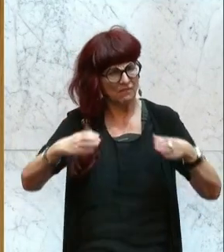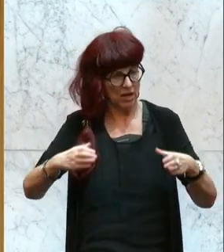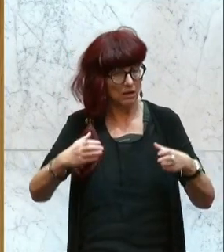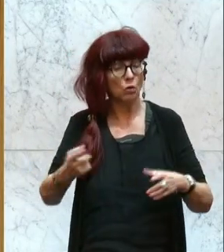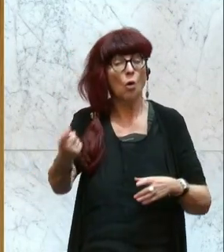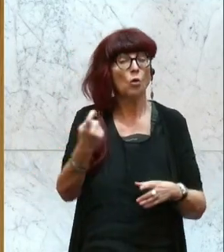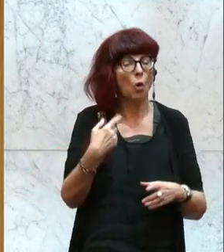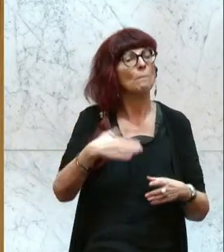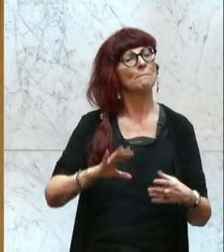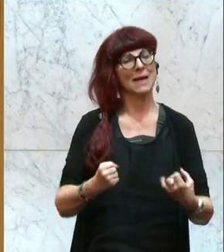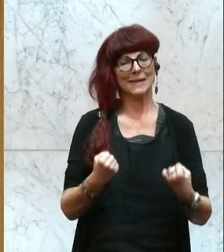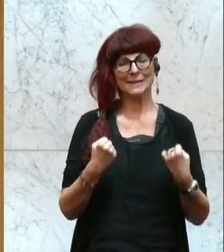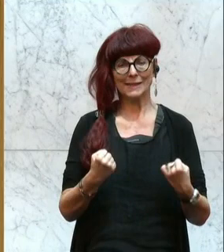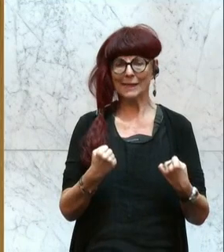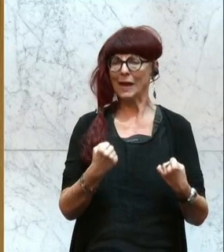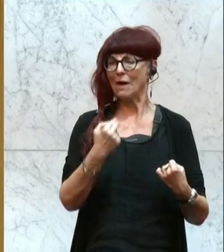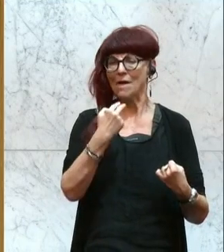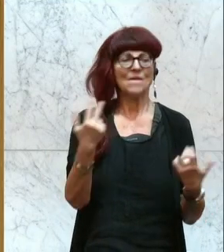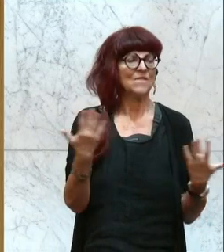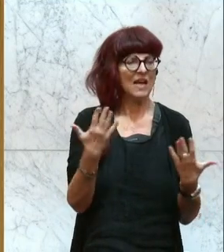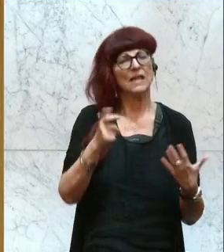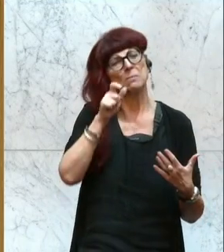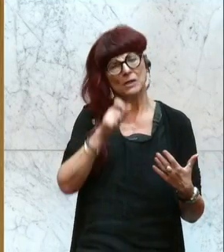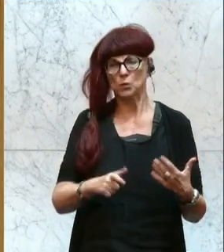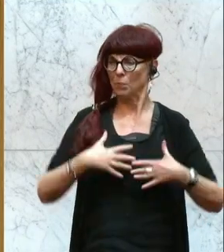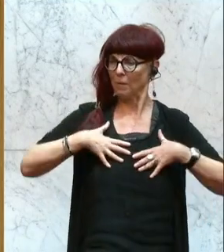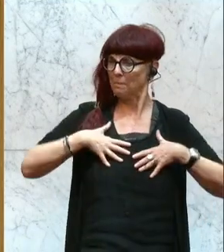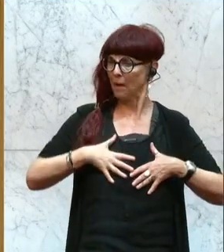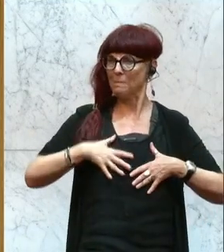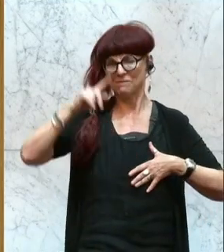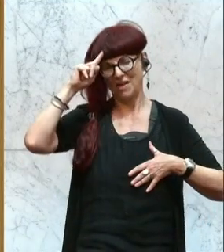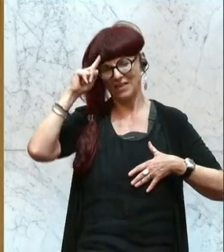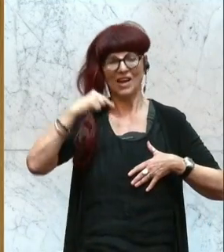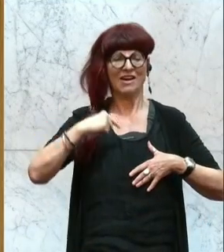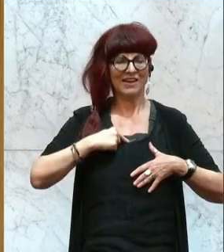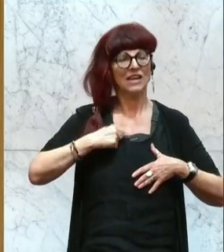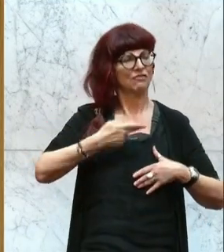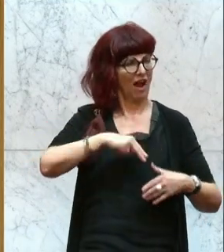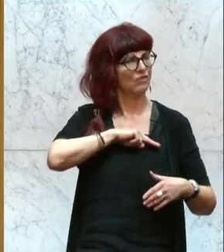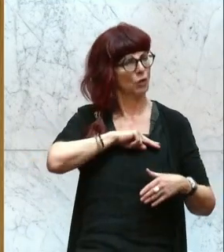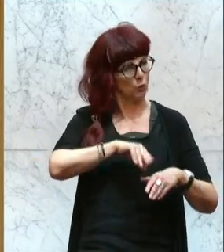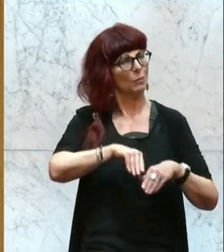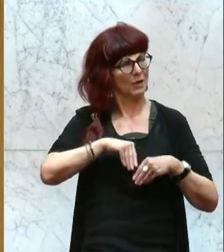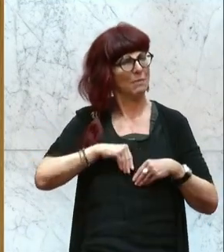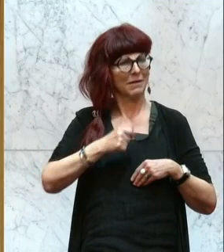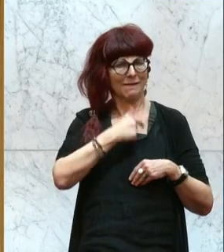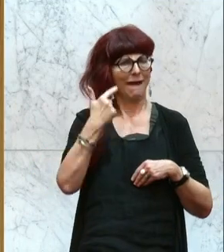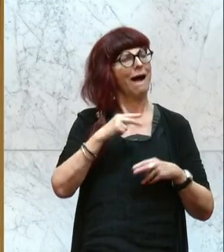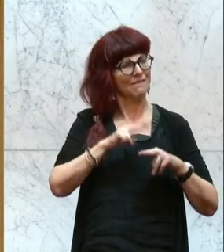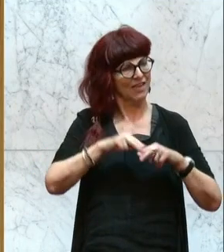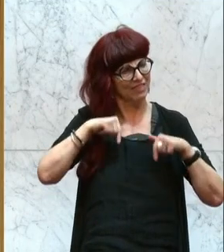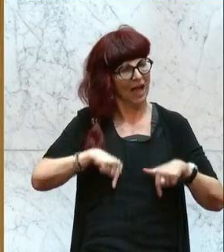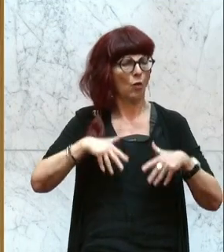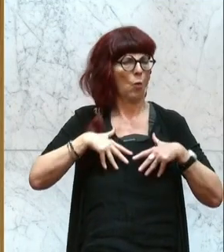weiteren Absicherung der handelnden Personen, denn wenn ich etwas kann, dann hafte ich natürlich dafür. Also das halte ich für einen ganz